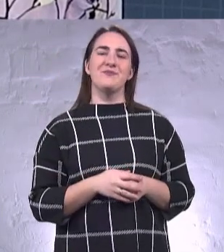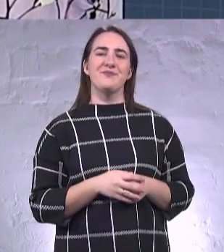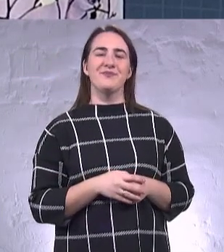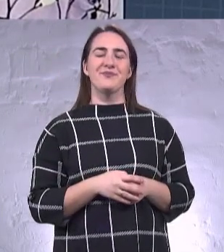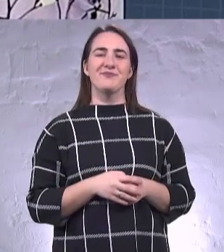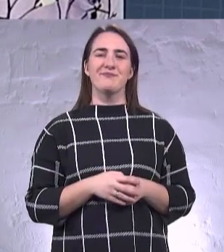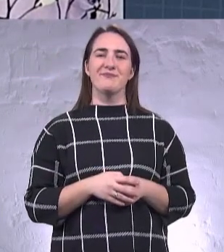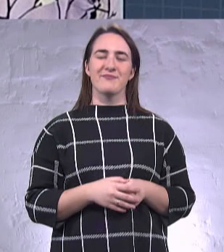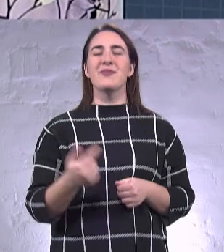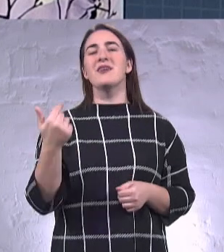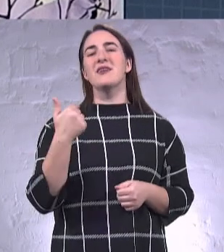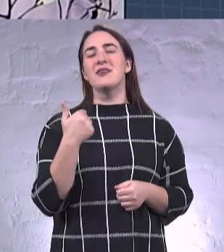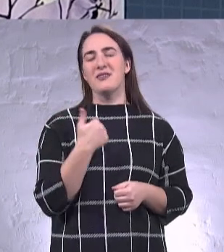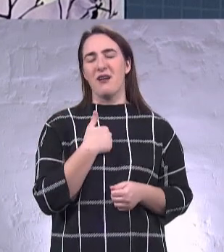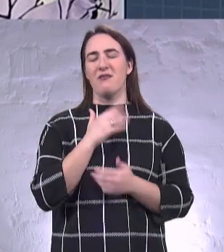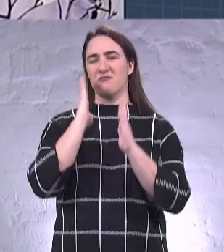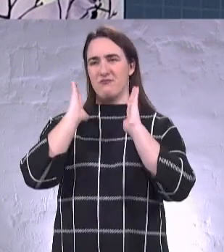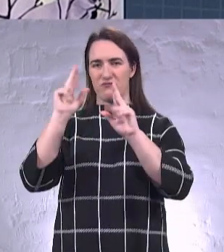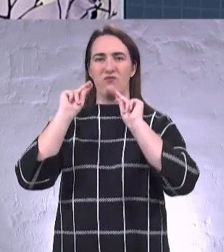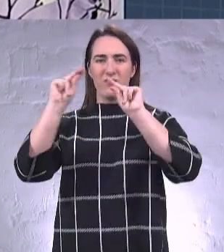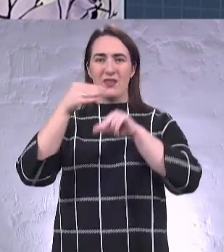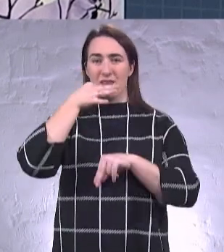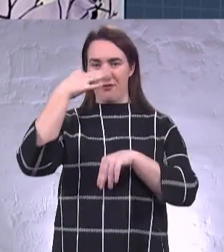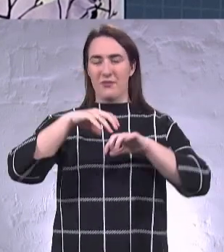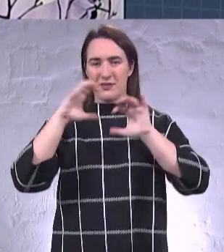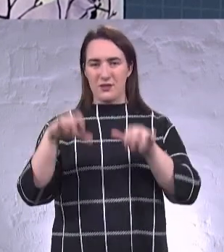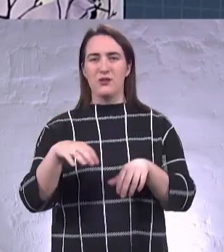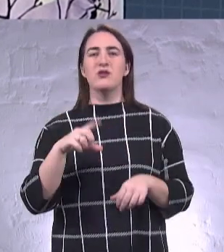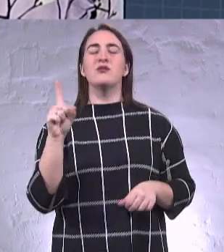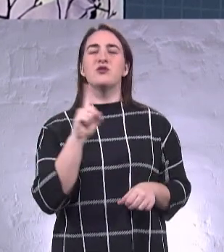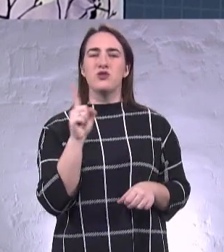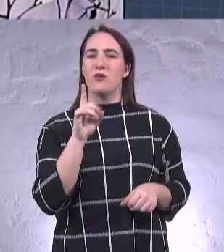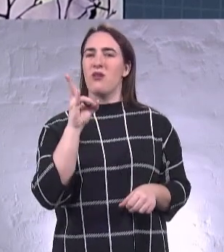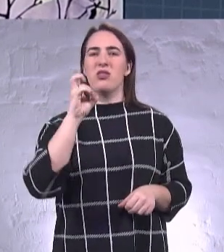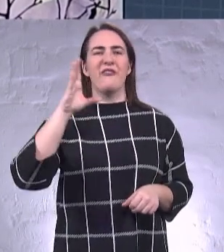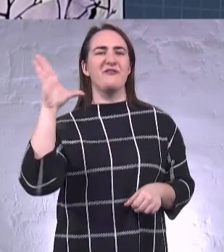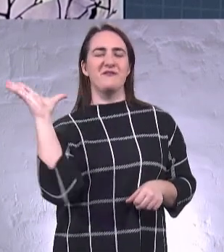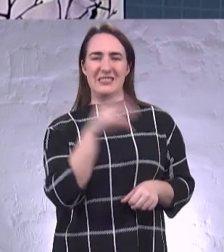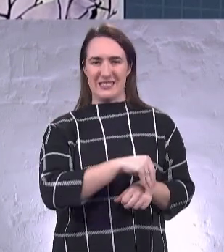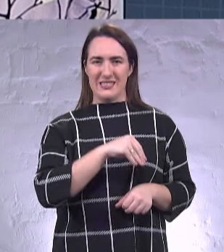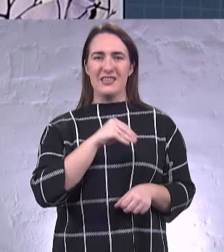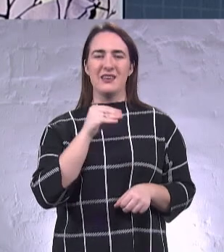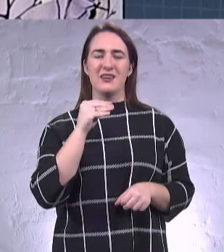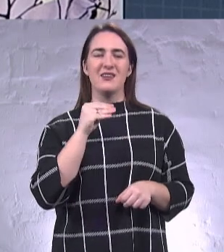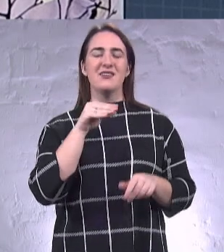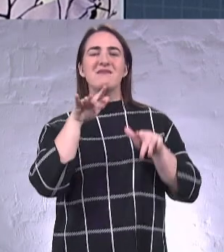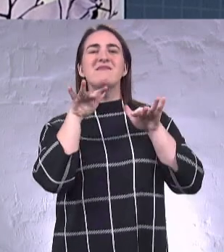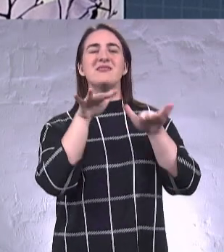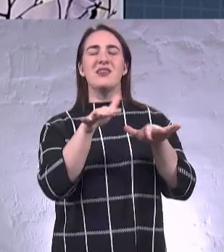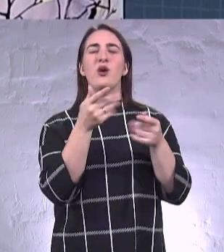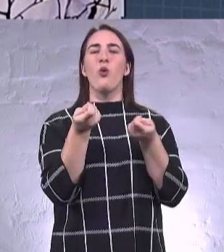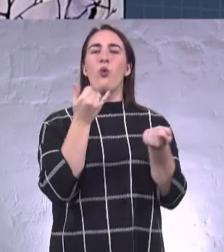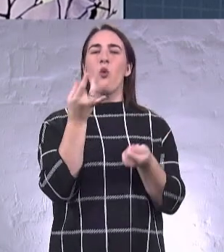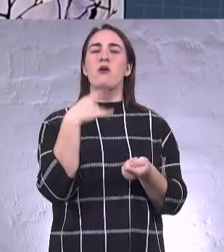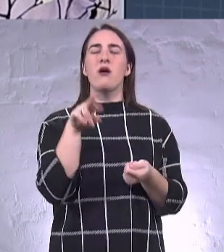Я відверто сказав, що не всі дії уряду я можу